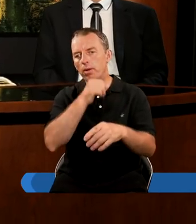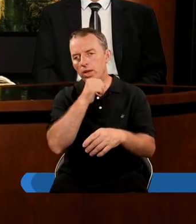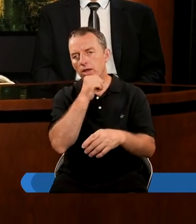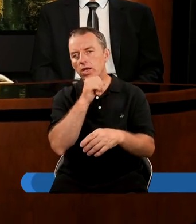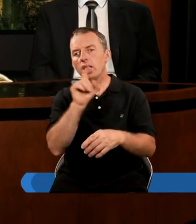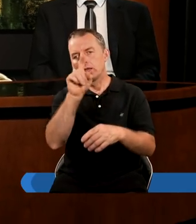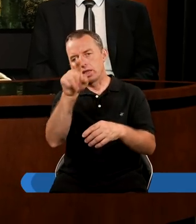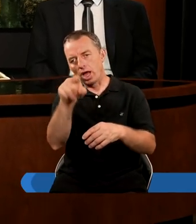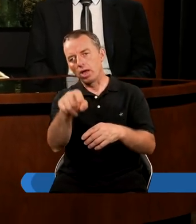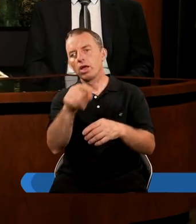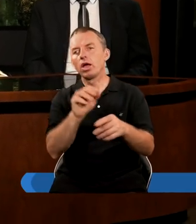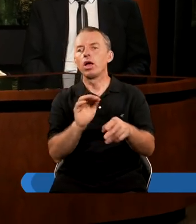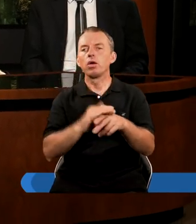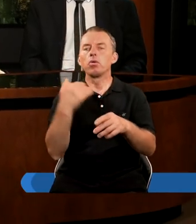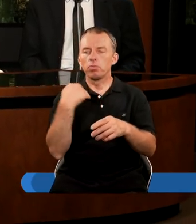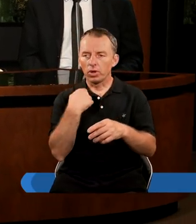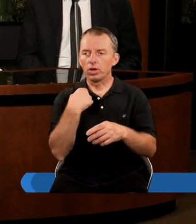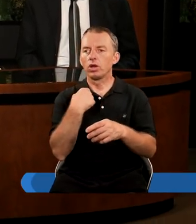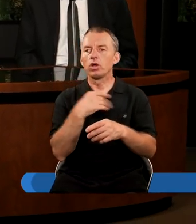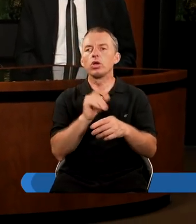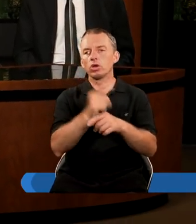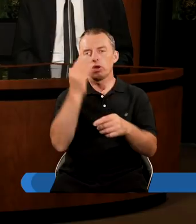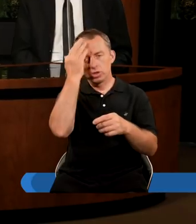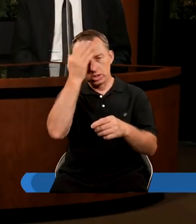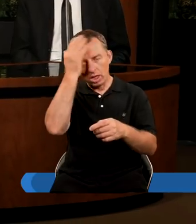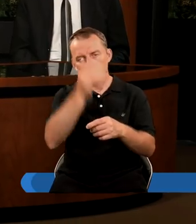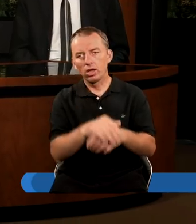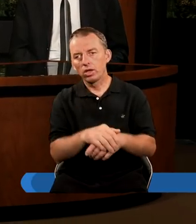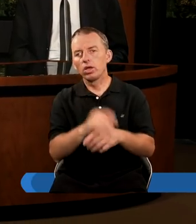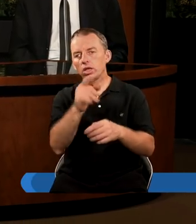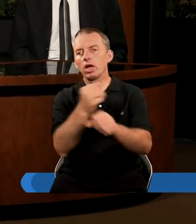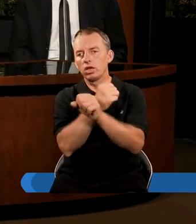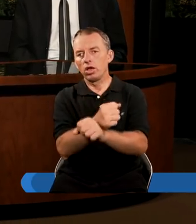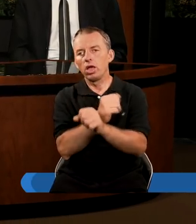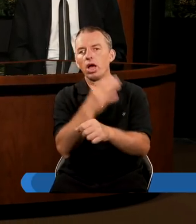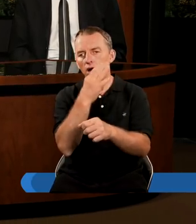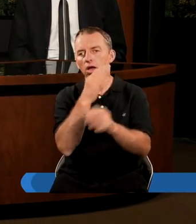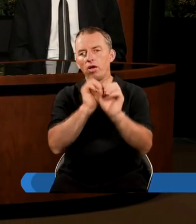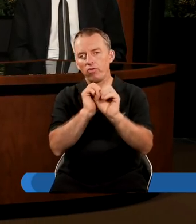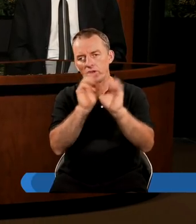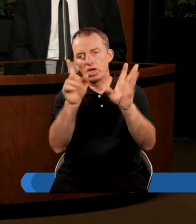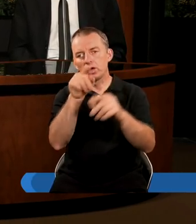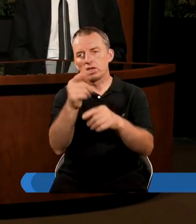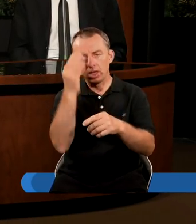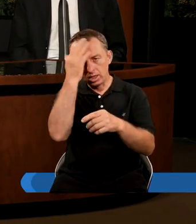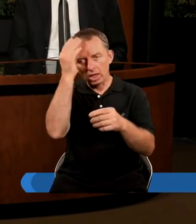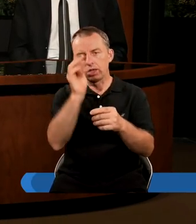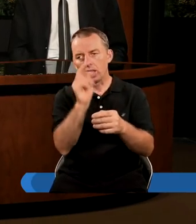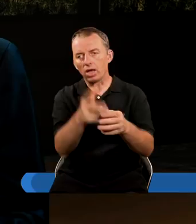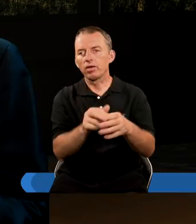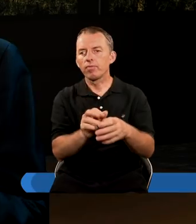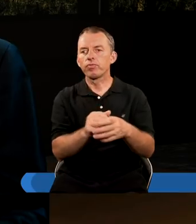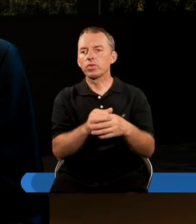I tam królowi babilońskiemu śni się sen i jeden z tych niewolników hebrajskich wyjaśnia mu ten sen. Tak.